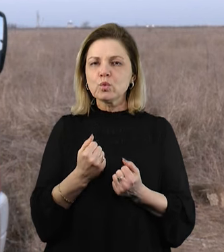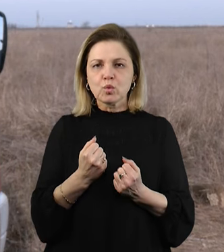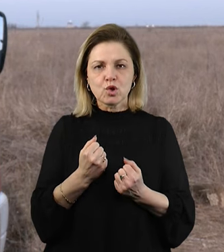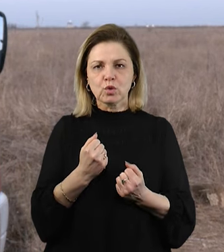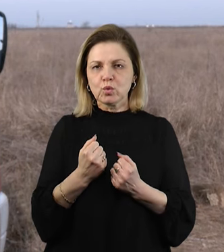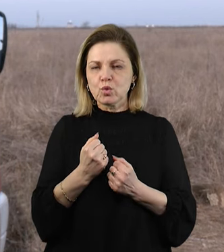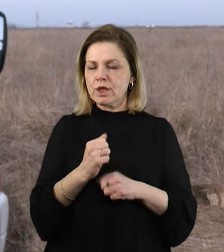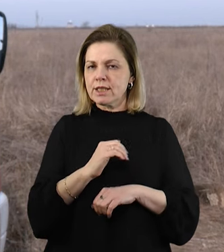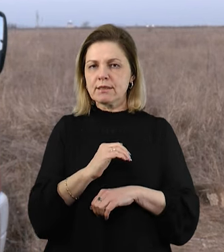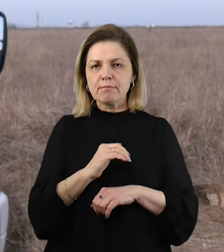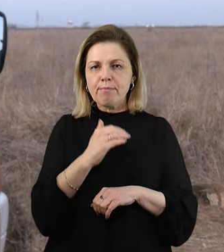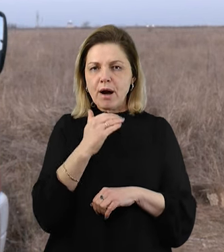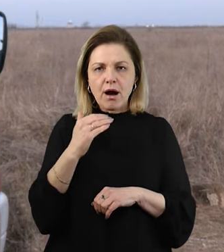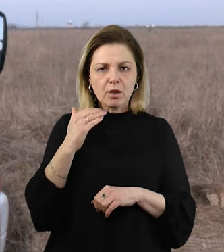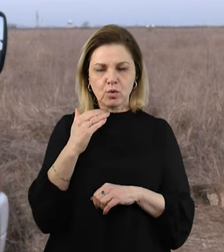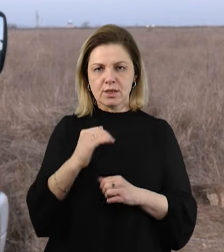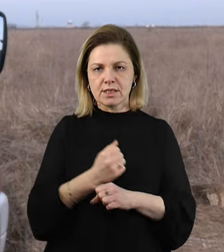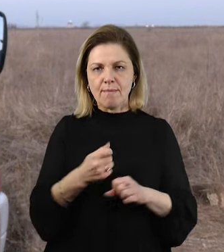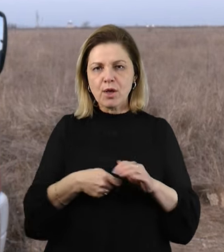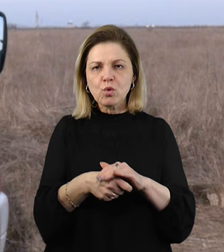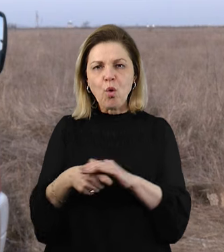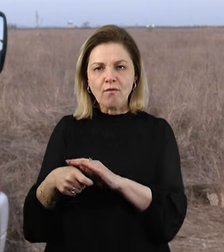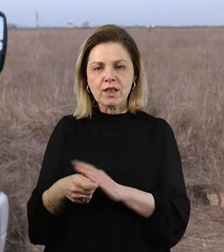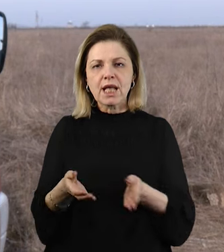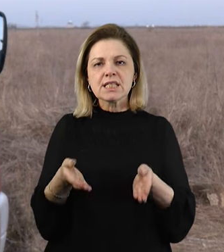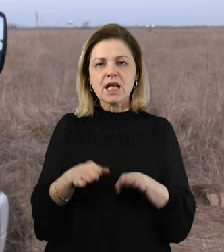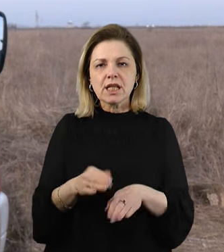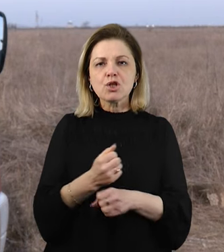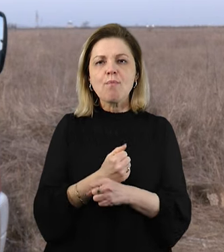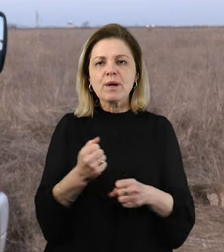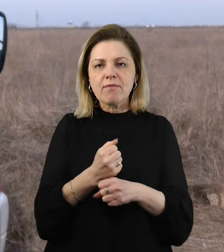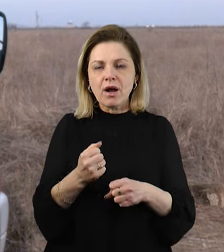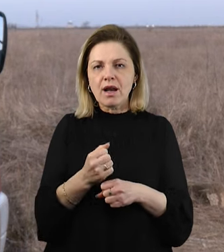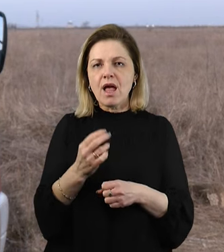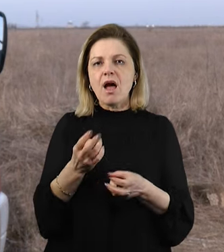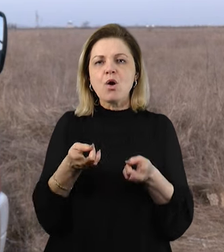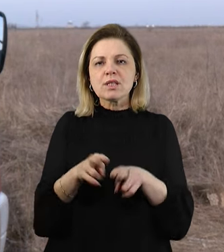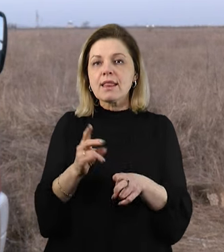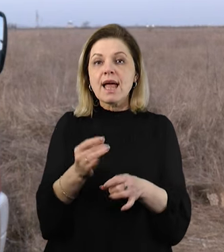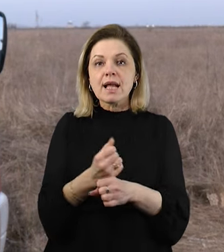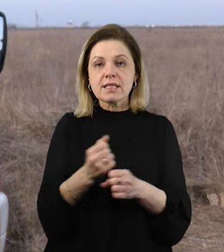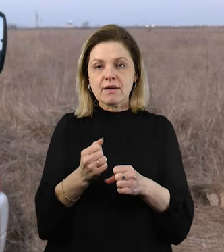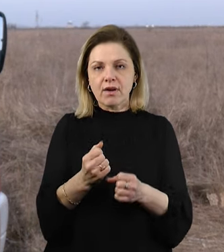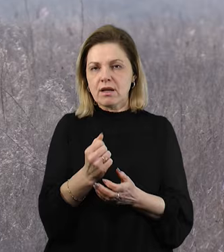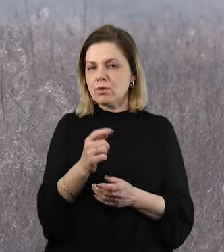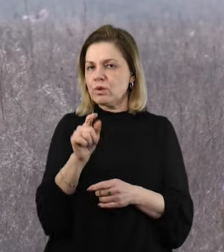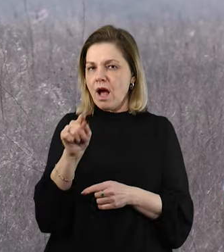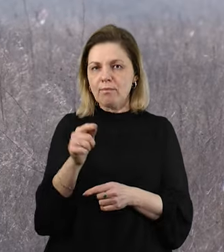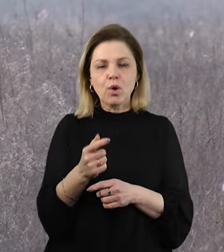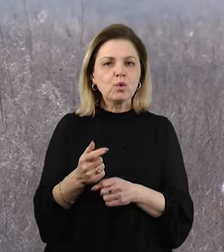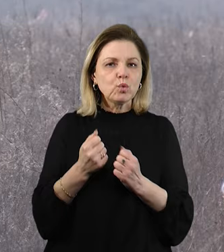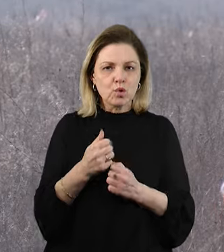щільно заміновано. Дуже багато залишених боєприпасів, не розіруваних боєприпасів. Там було дуже багато роботи.